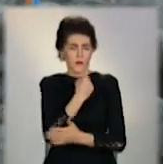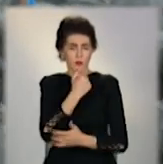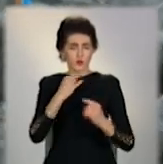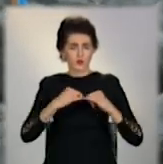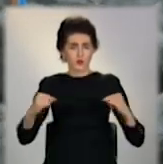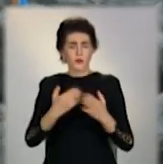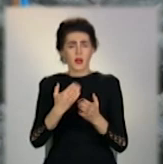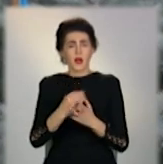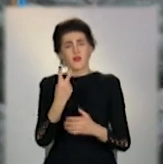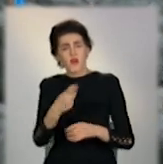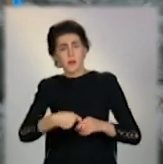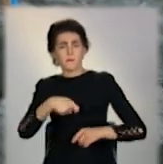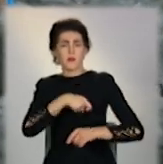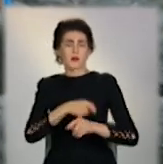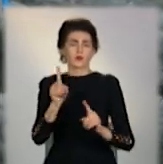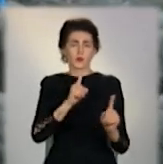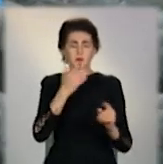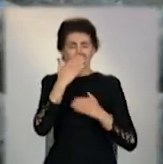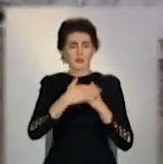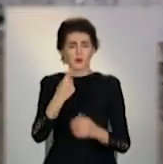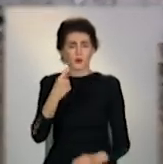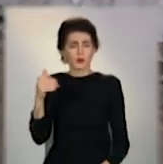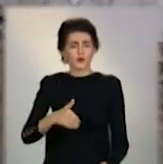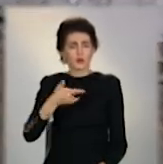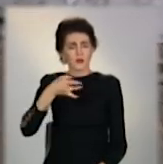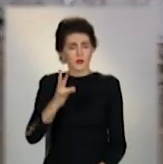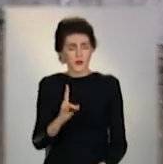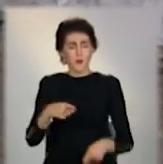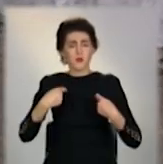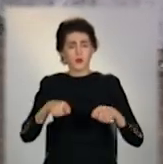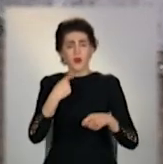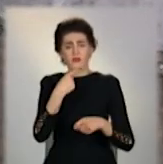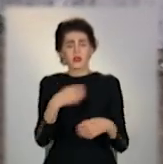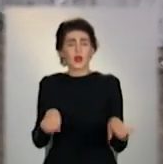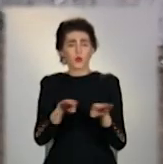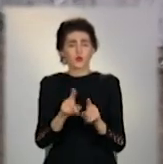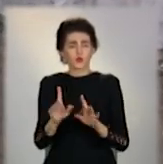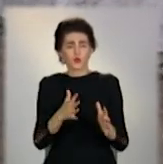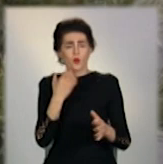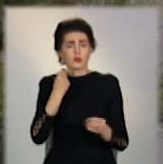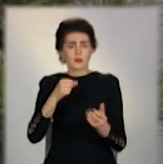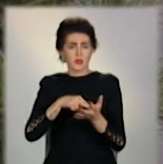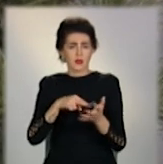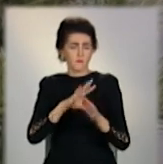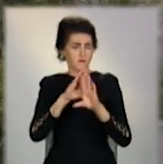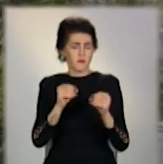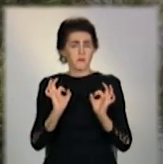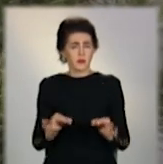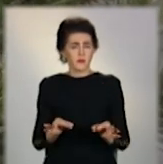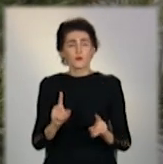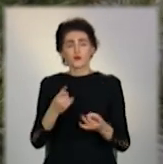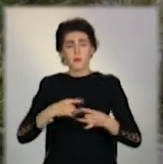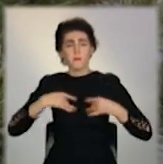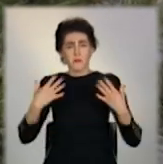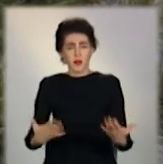із 2 метри вартуватиме вже понад тисячу гривень. Продавці ж вважають, це той випадок, коли ціна виправдана. Адже після свят